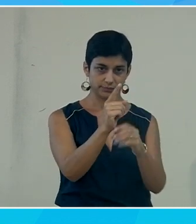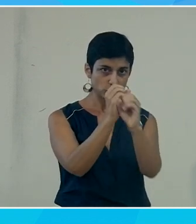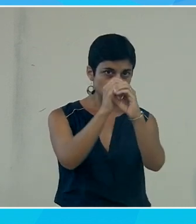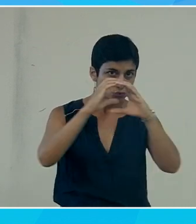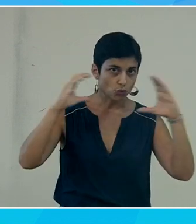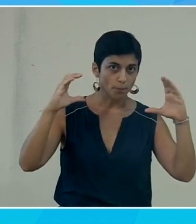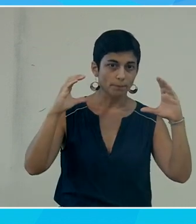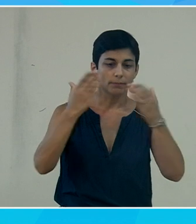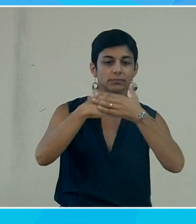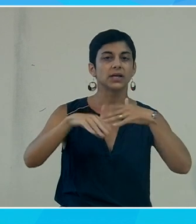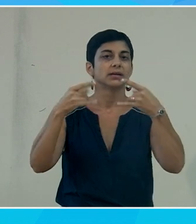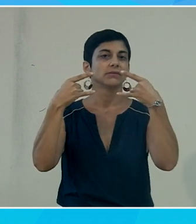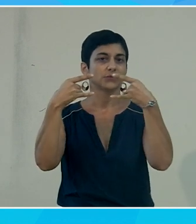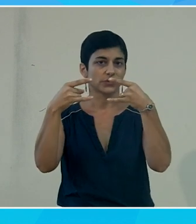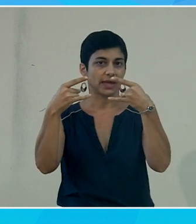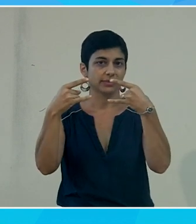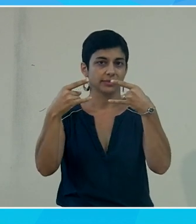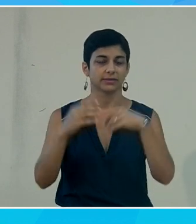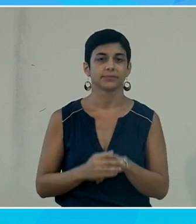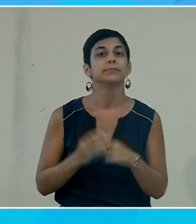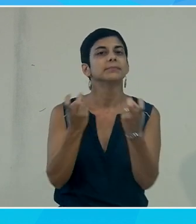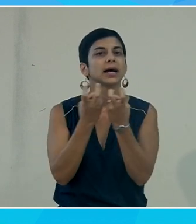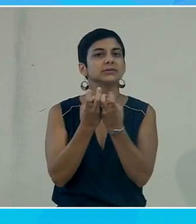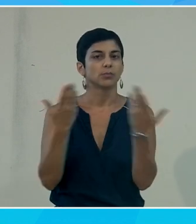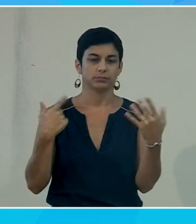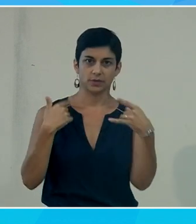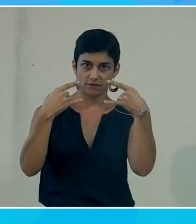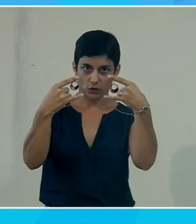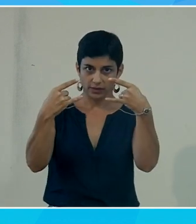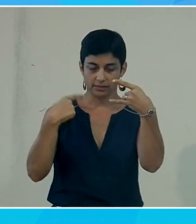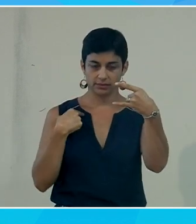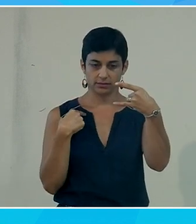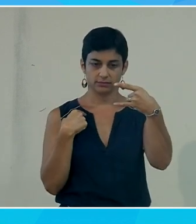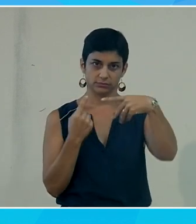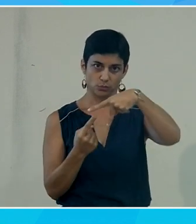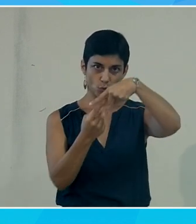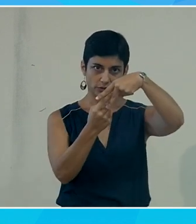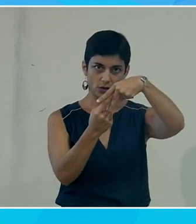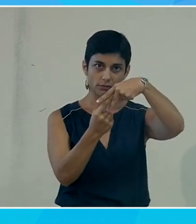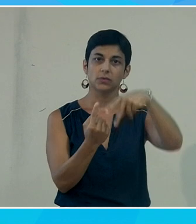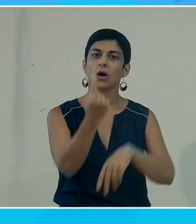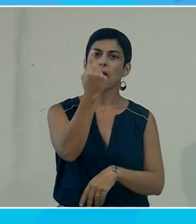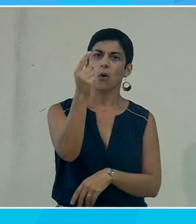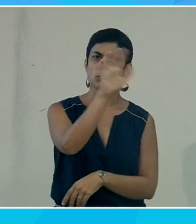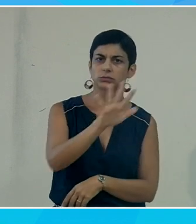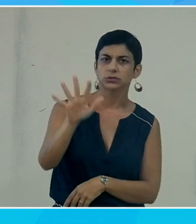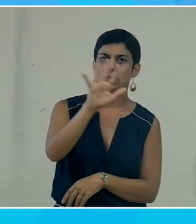fenêtre qui est dans l'écran. Donc là, par exemple, je suis sur la fenêtre, j'ai mon pointeur, ma zone haute de l'écran présente une